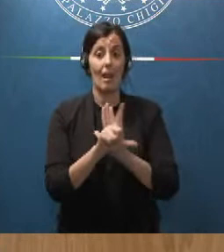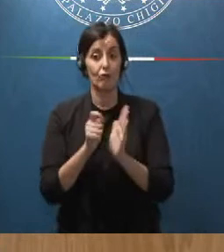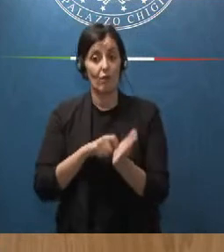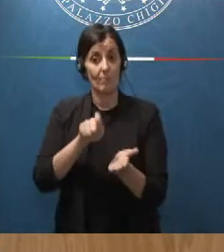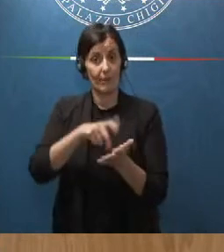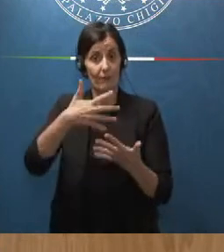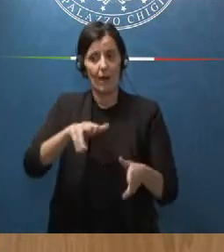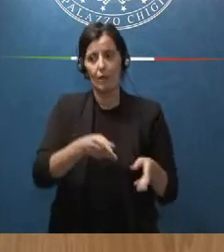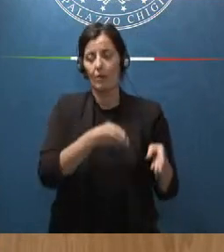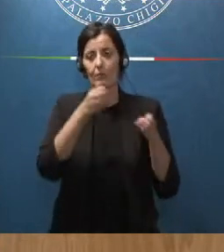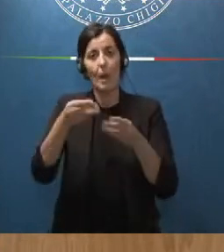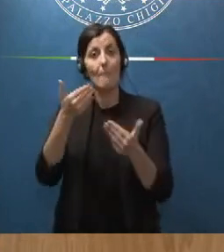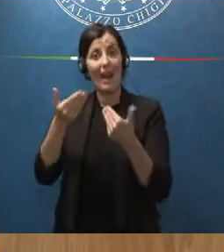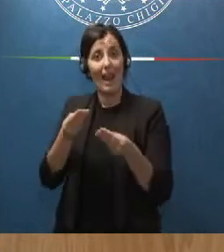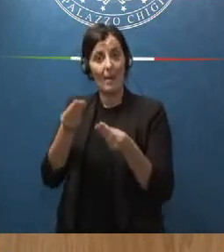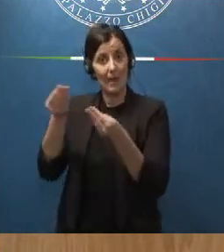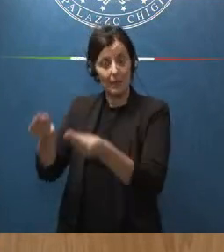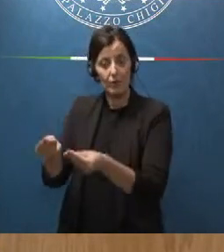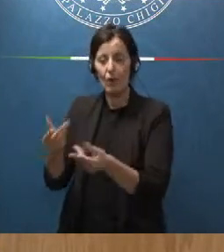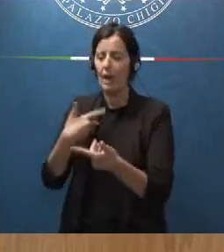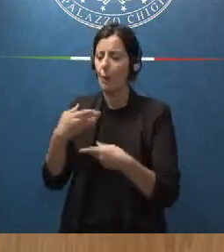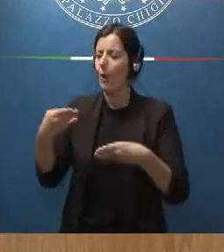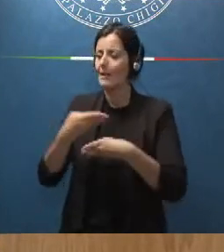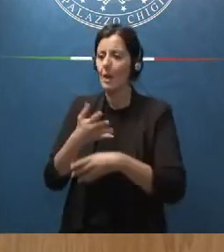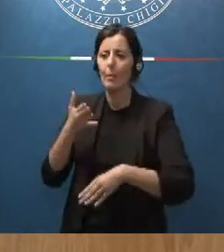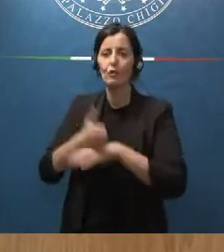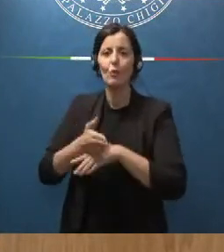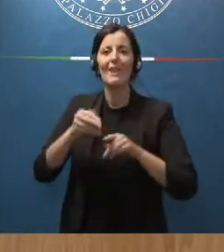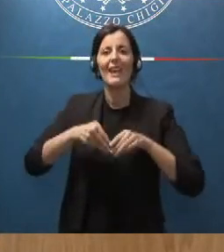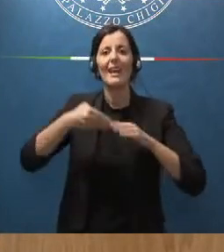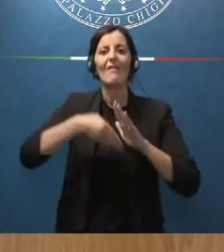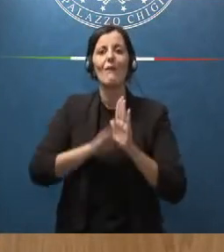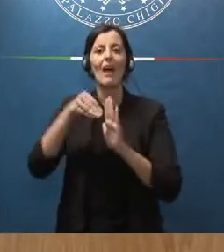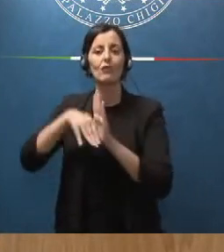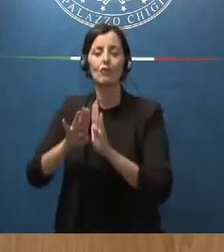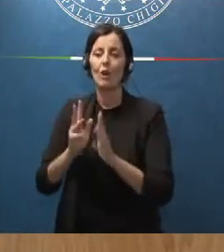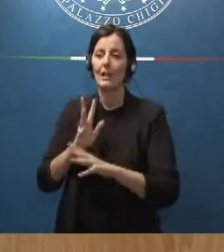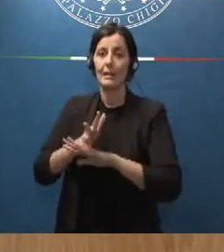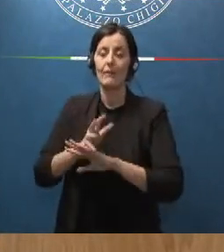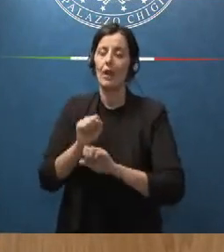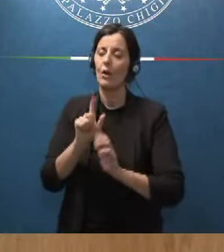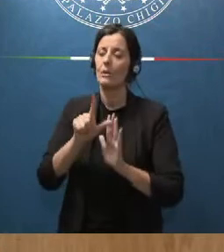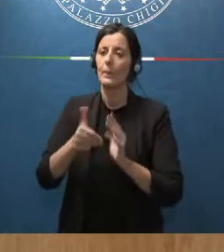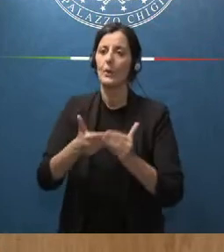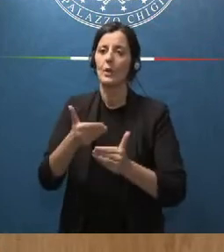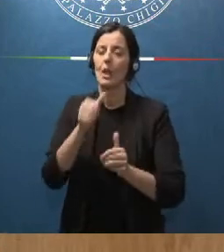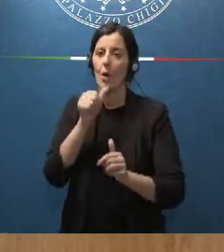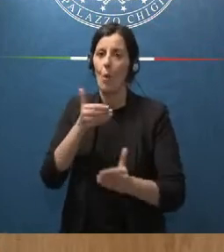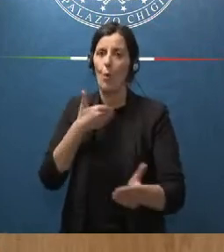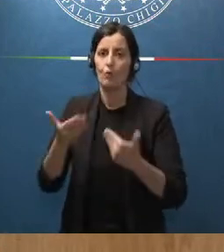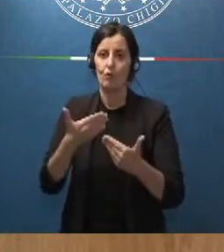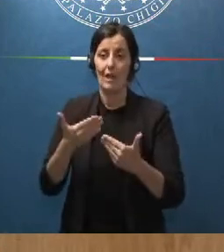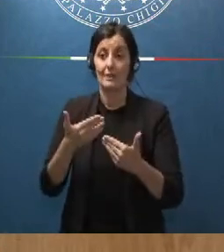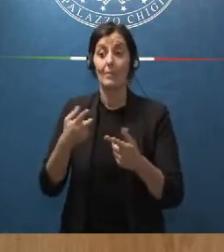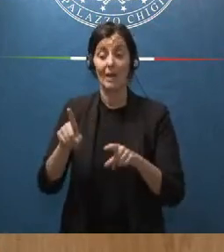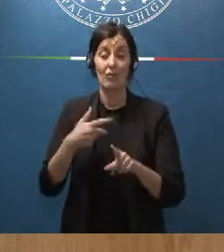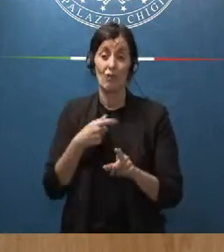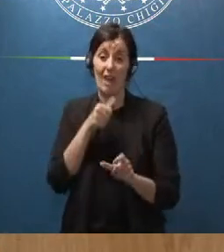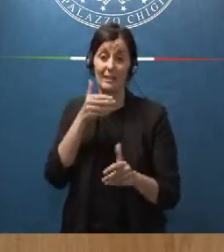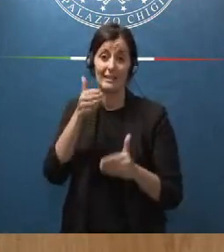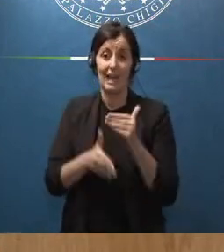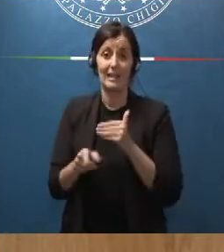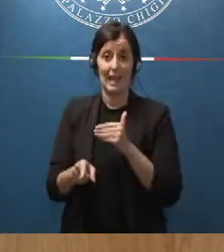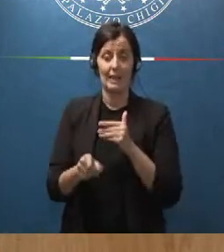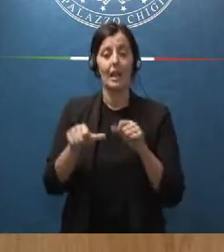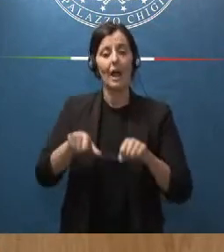Parlamento che interviene su tutte le procedure di infrazione con una procedura di urgenza perché sono procedure che hanno una scadenza con